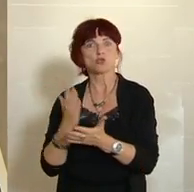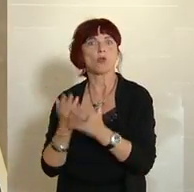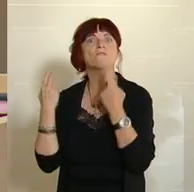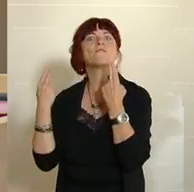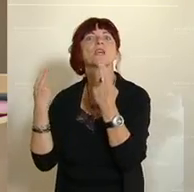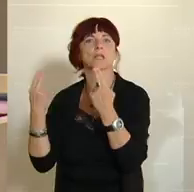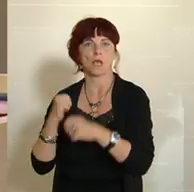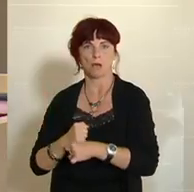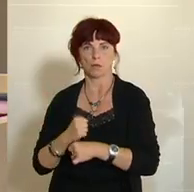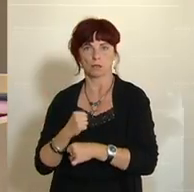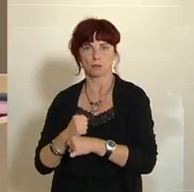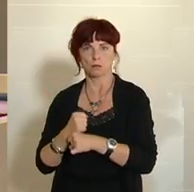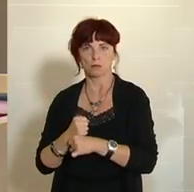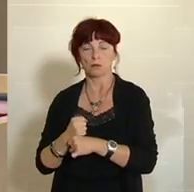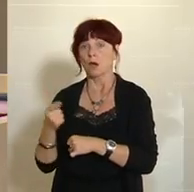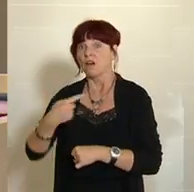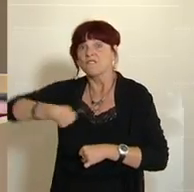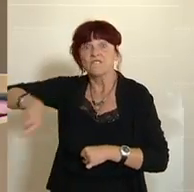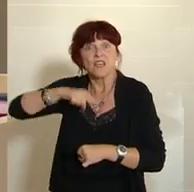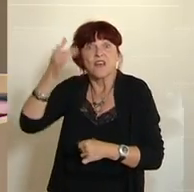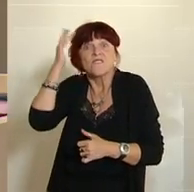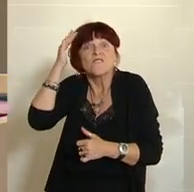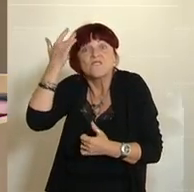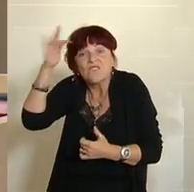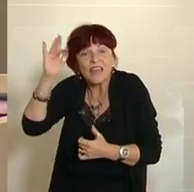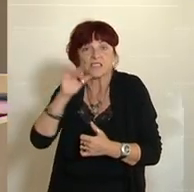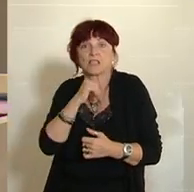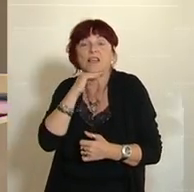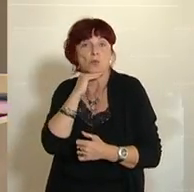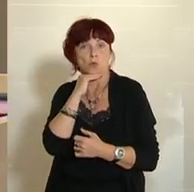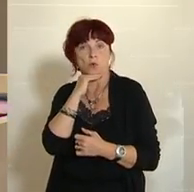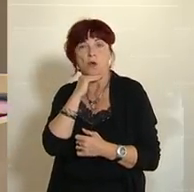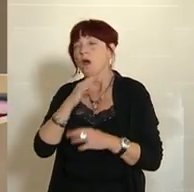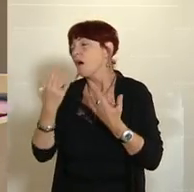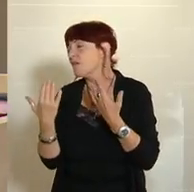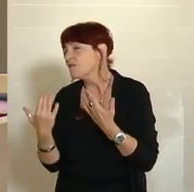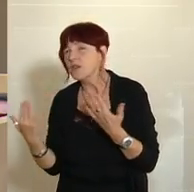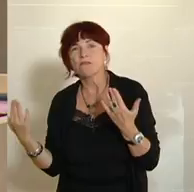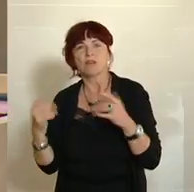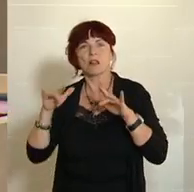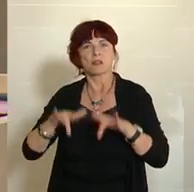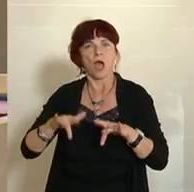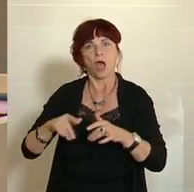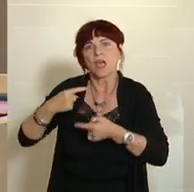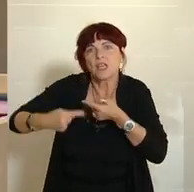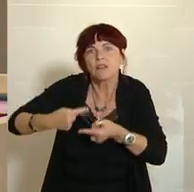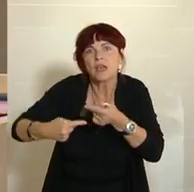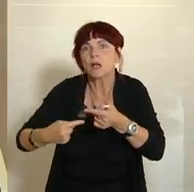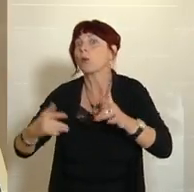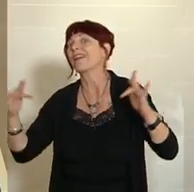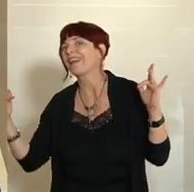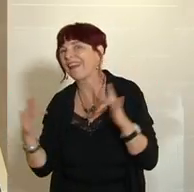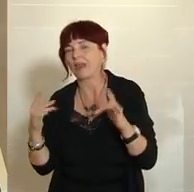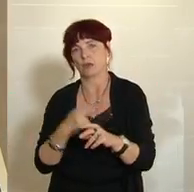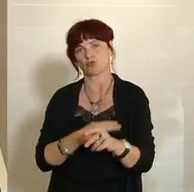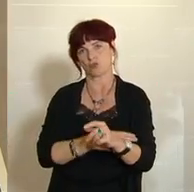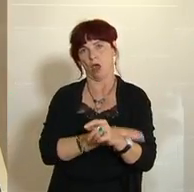Weil wir in Wahrheit viel zu wenig Schimmer davon haben, welche antidemokratischen und staatsschutzrelevanten Entwicklungen es in unserem Lande gibt. Und das